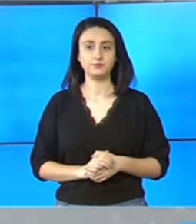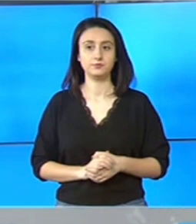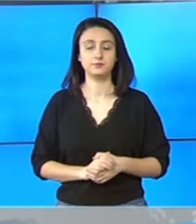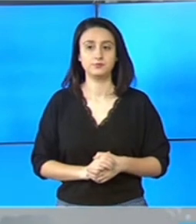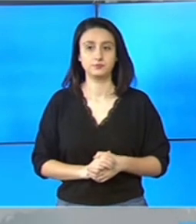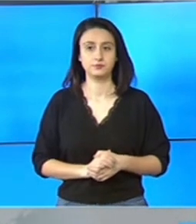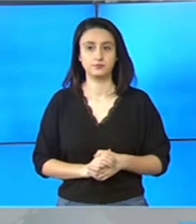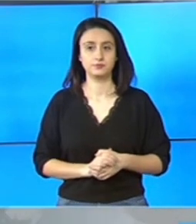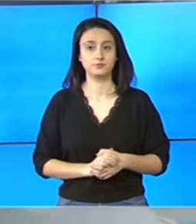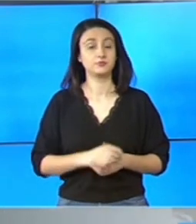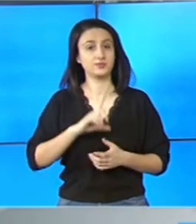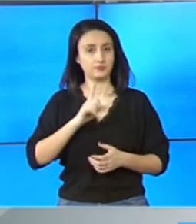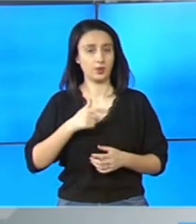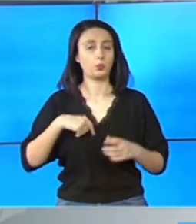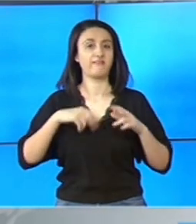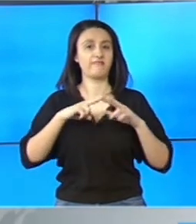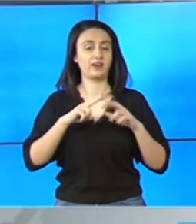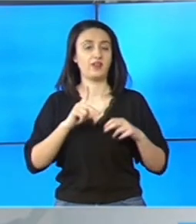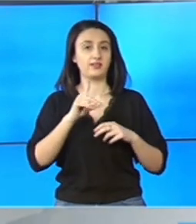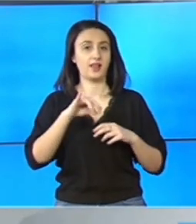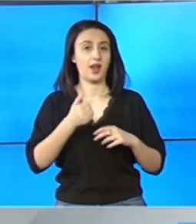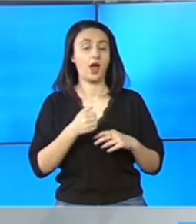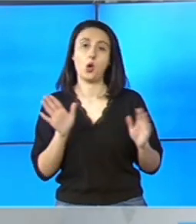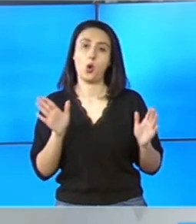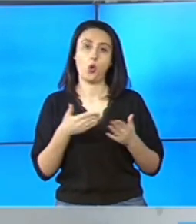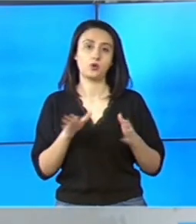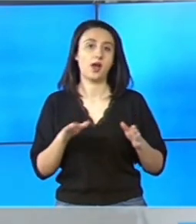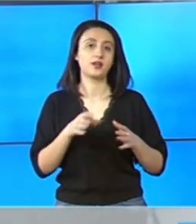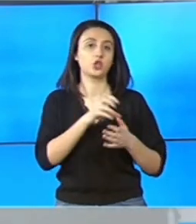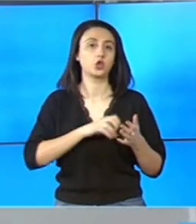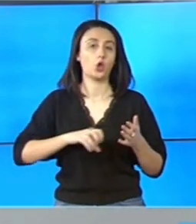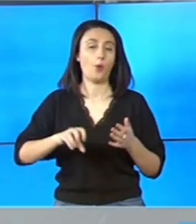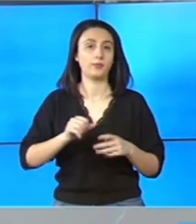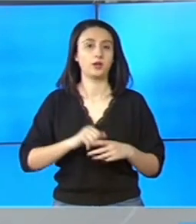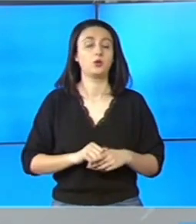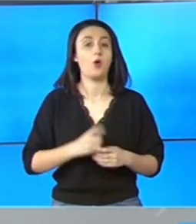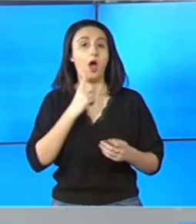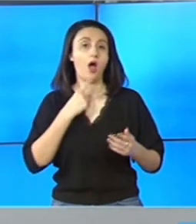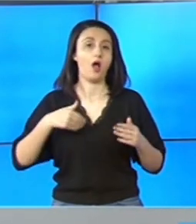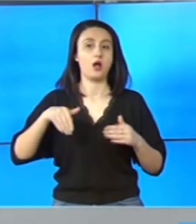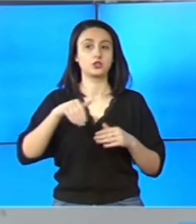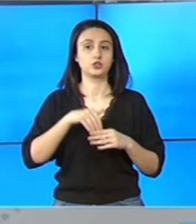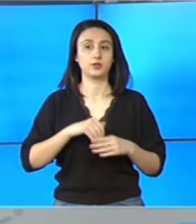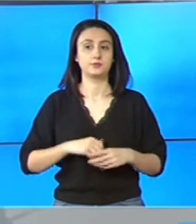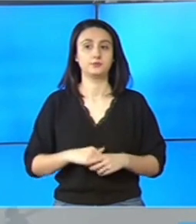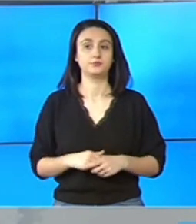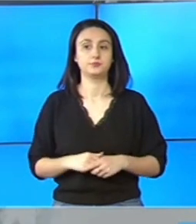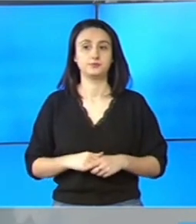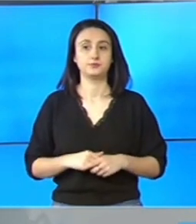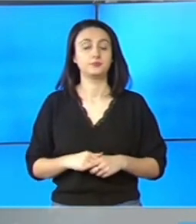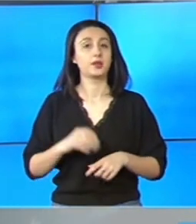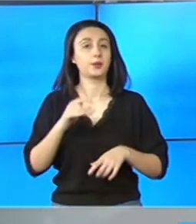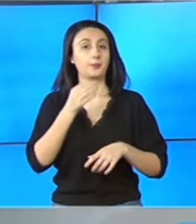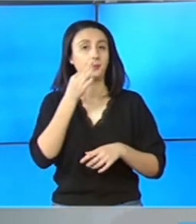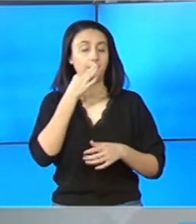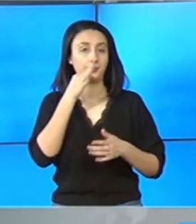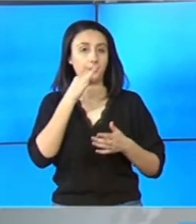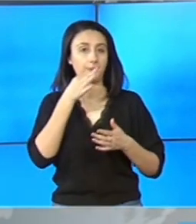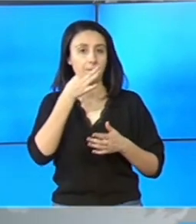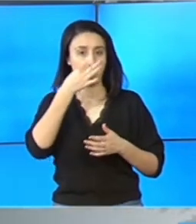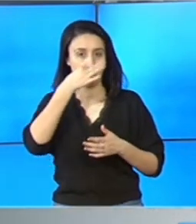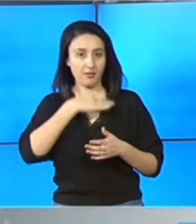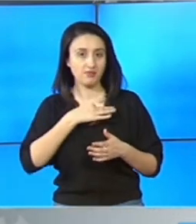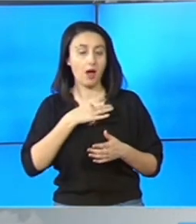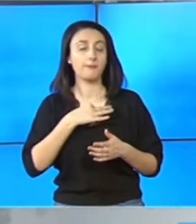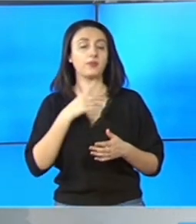fi investigate de DNA în oricare dintre domenii. De la angajări, la medicamente, la achiziția de